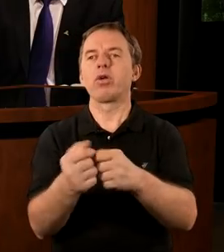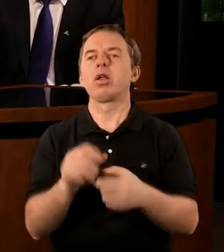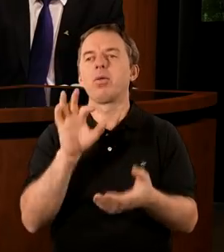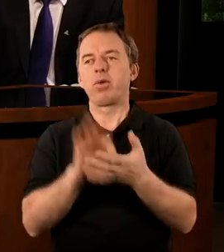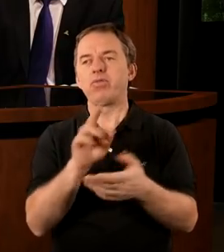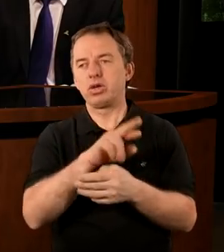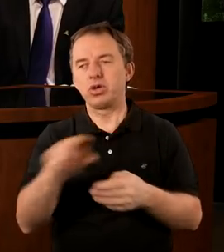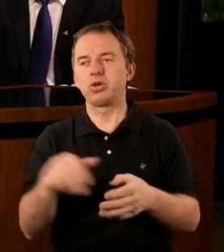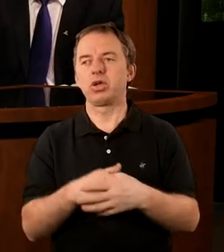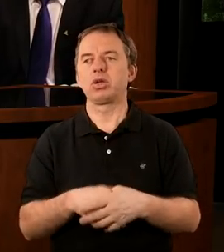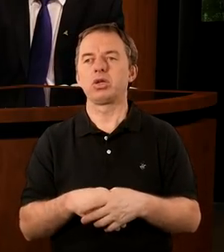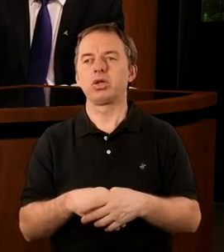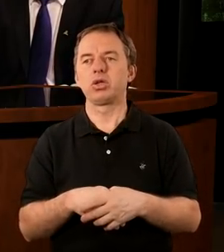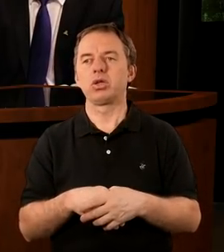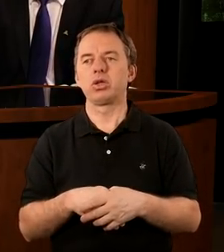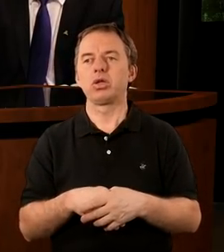zaangażowaniu w pewne rzeczy.